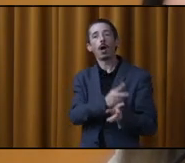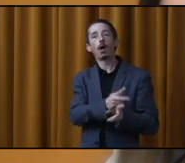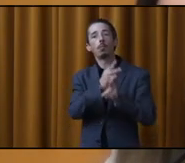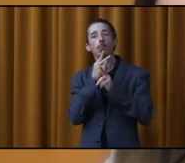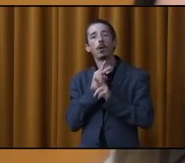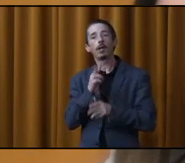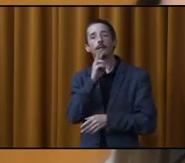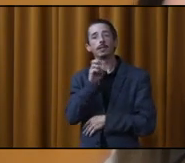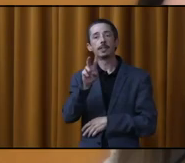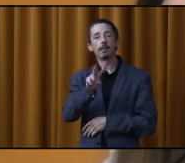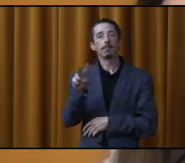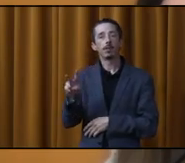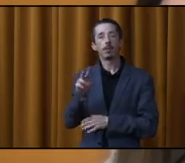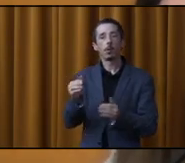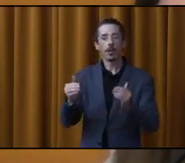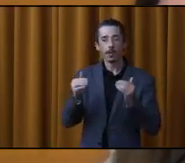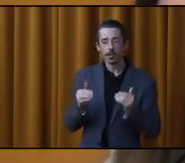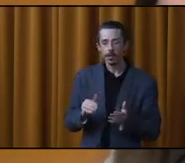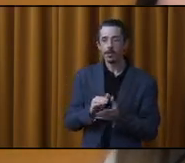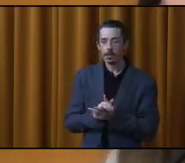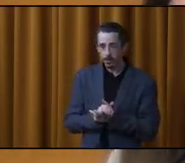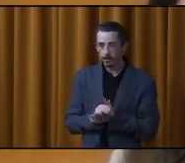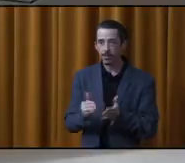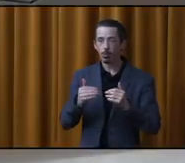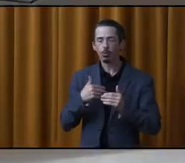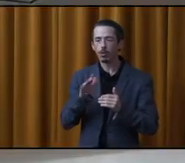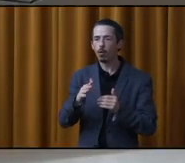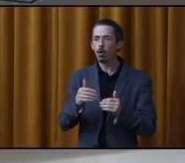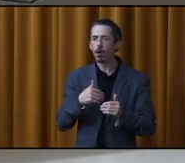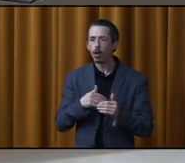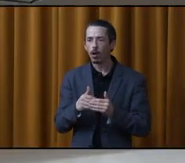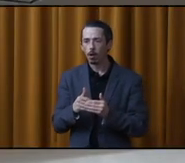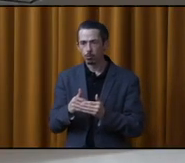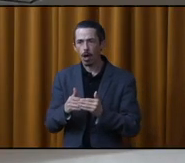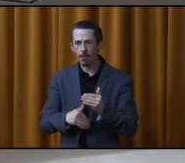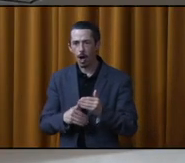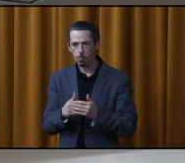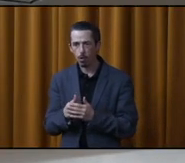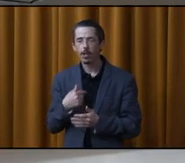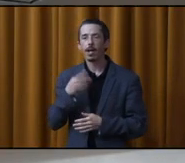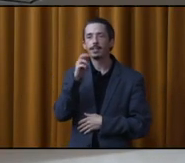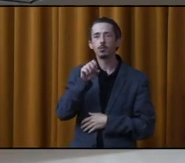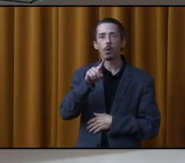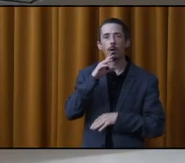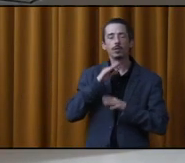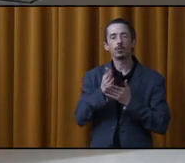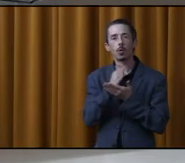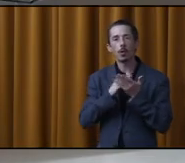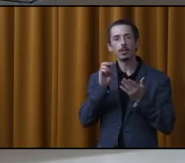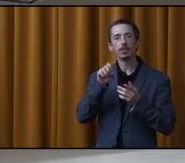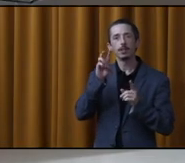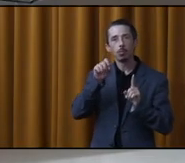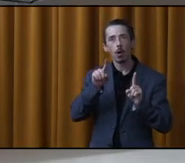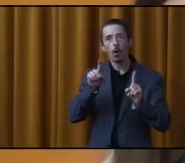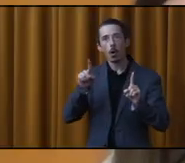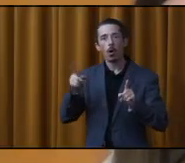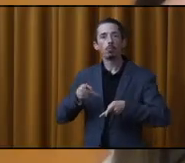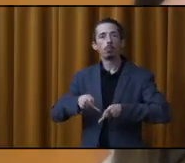numéro 622. Merci beaucoup. Donc, on tombe au point 6, dossier d'urbanisme 6.1, dérogation mineure 6.1.1.